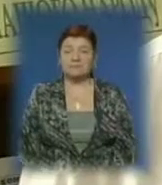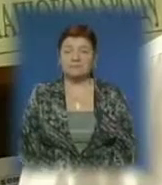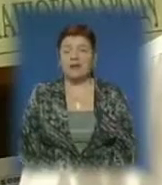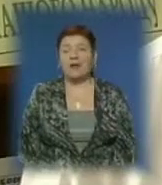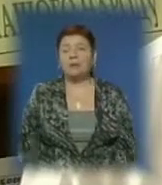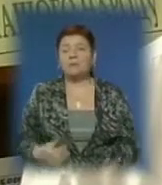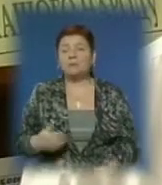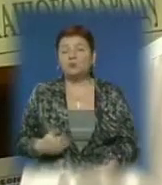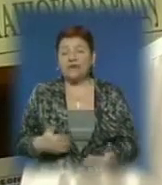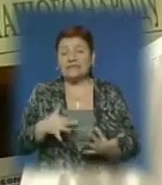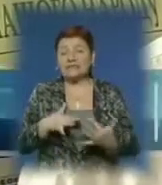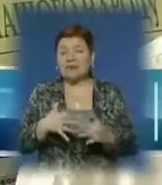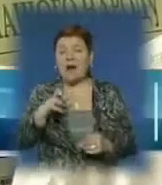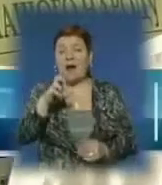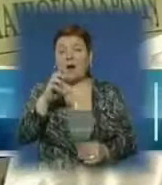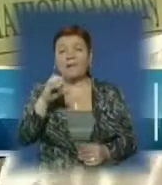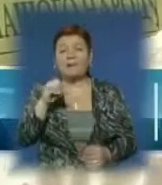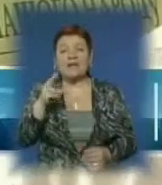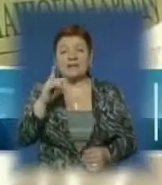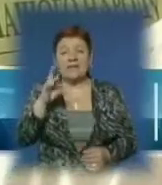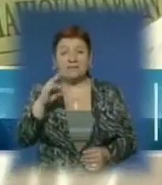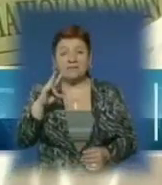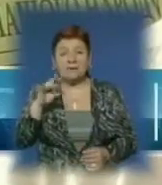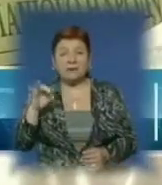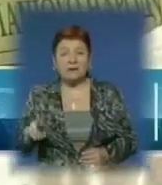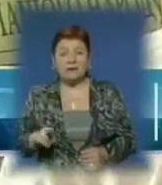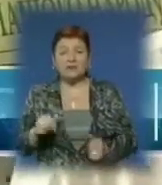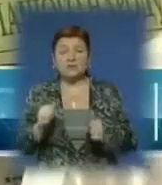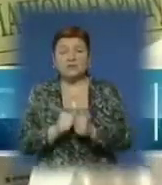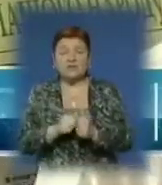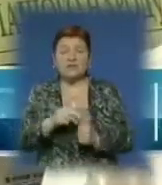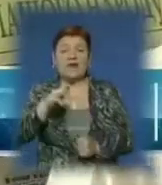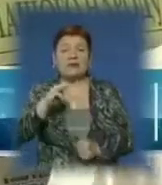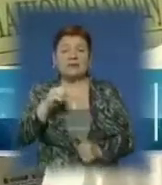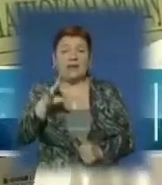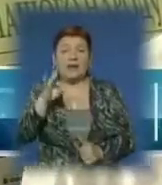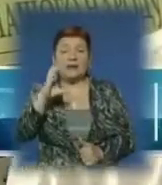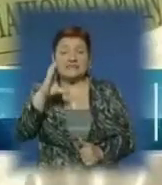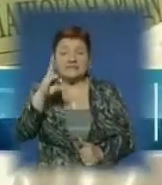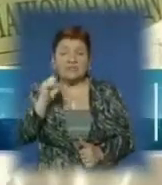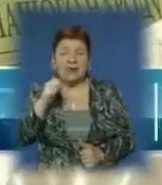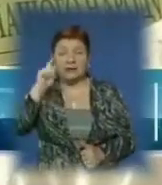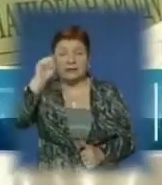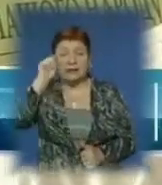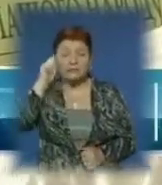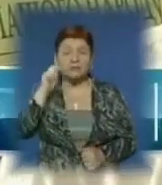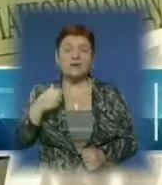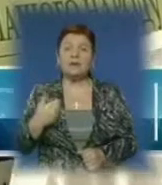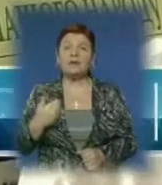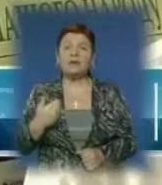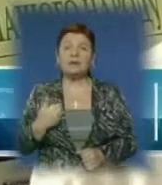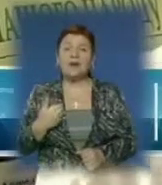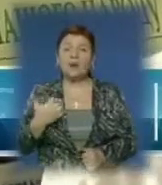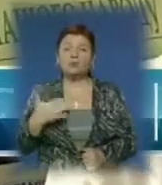зустрінити в сусідніх селах, в Грушу, в Тересу, я не кажу вже протягчого. І, без